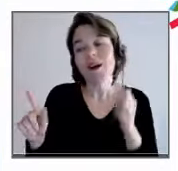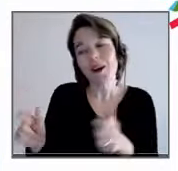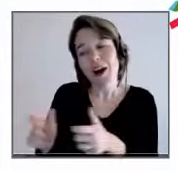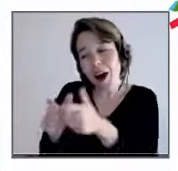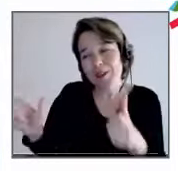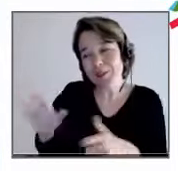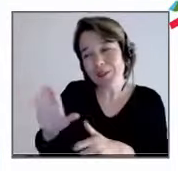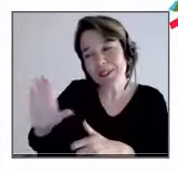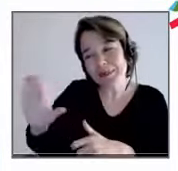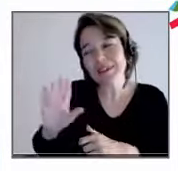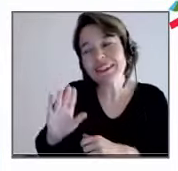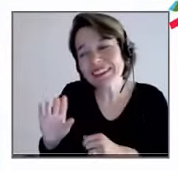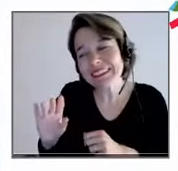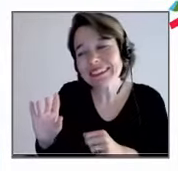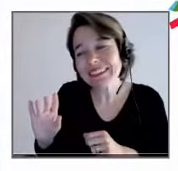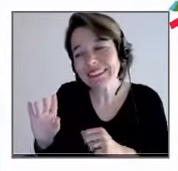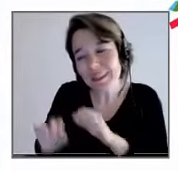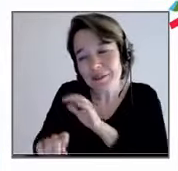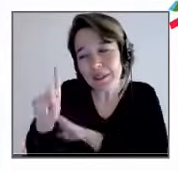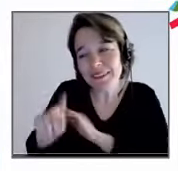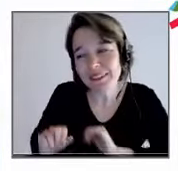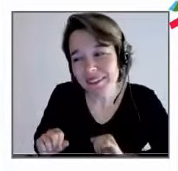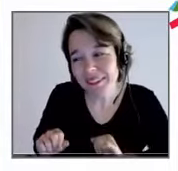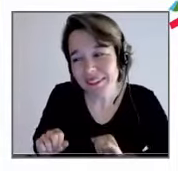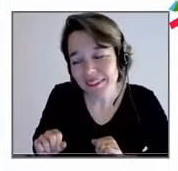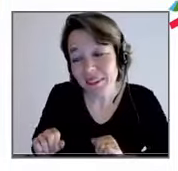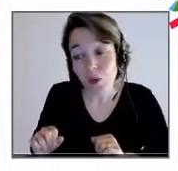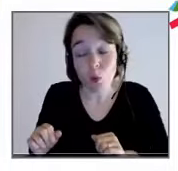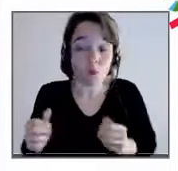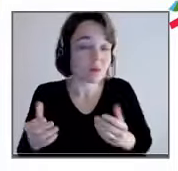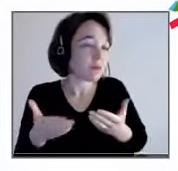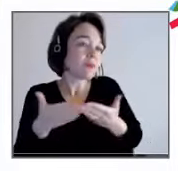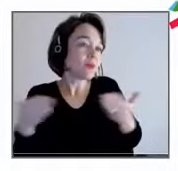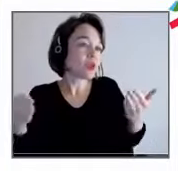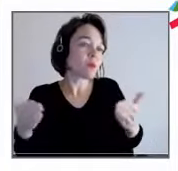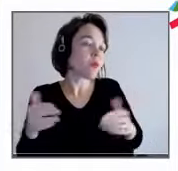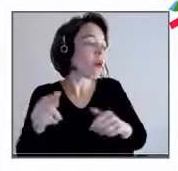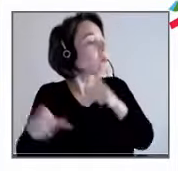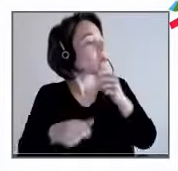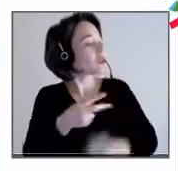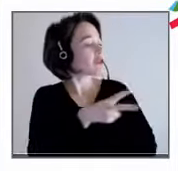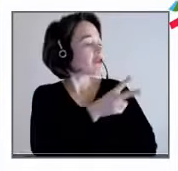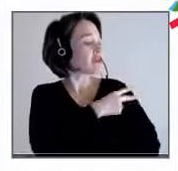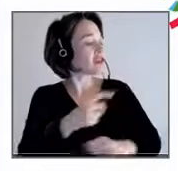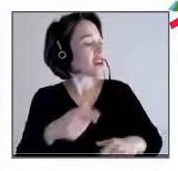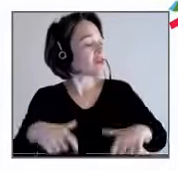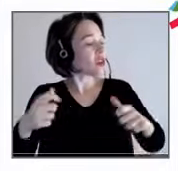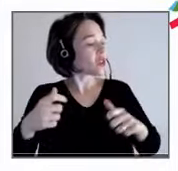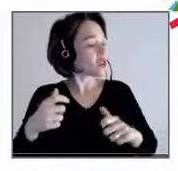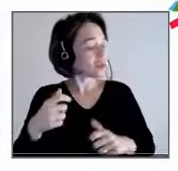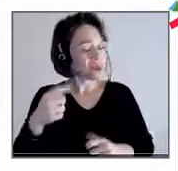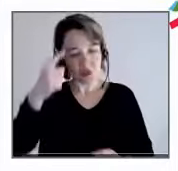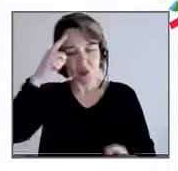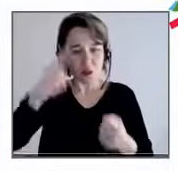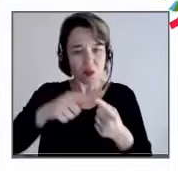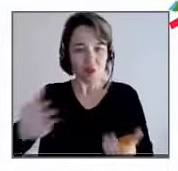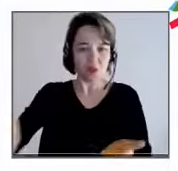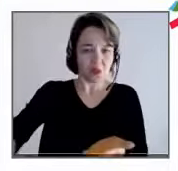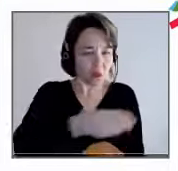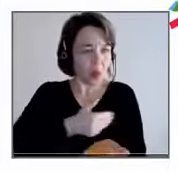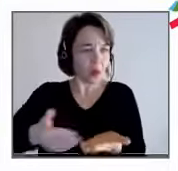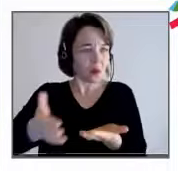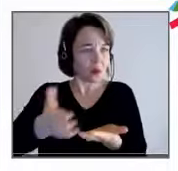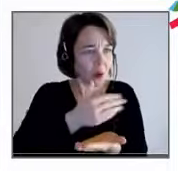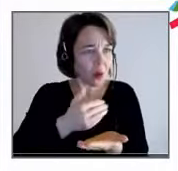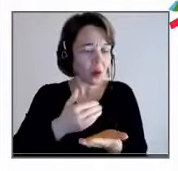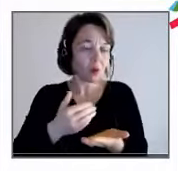'est tous les chefs d'entreprise. Je connais peu de chefs d'entreprise qui résonnent en pensant au caractère économique tous les jours. L'argent, c